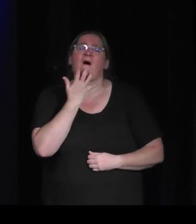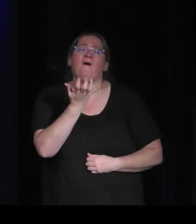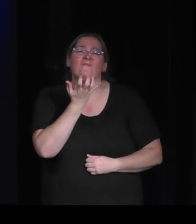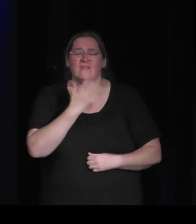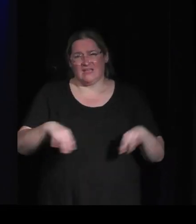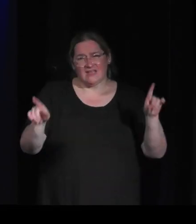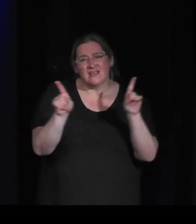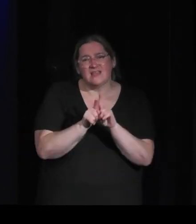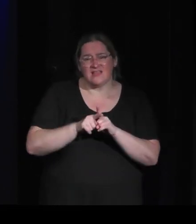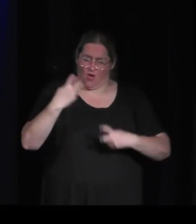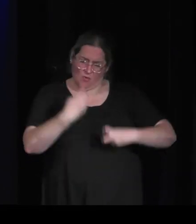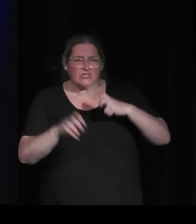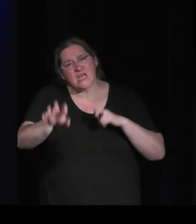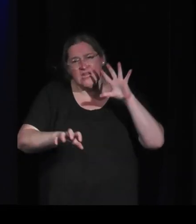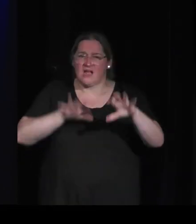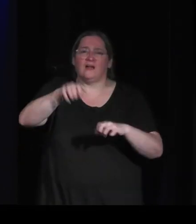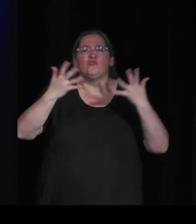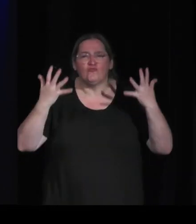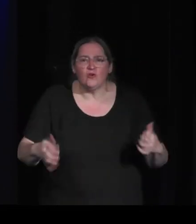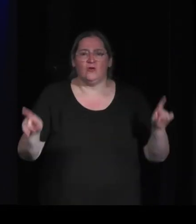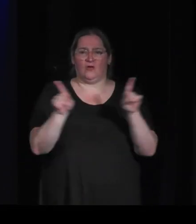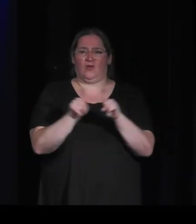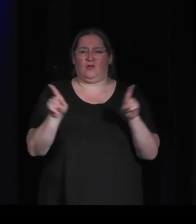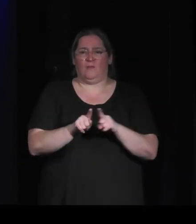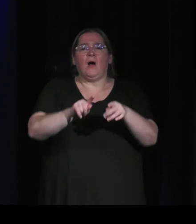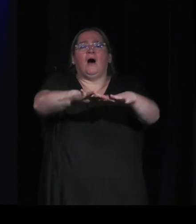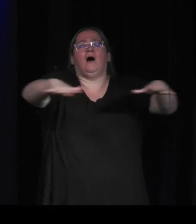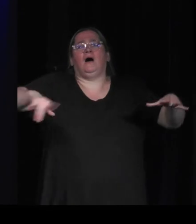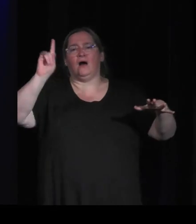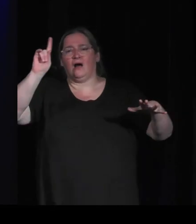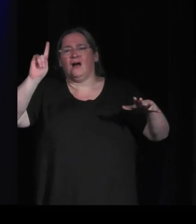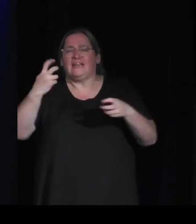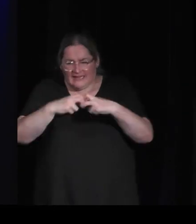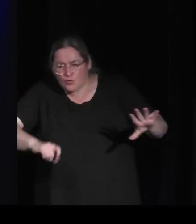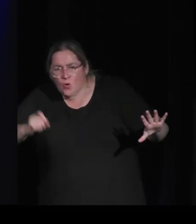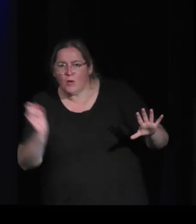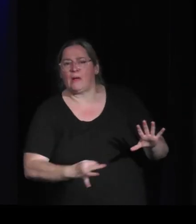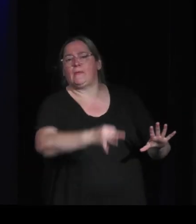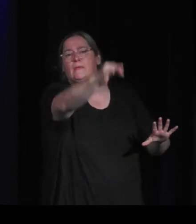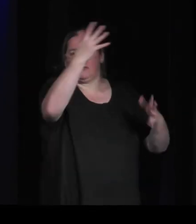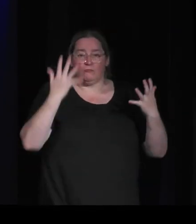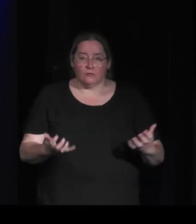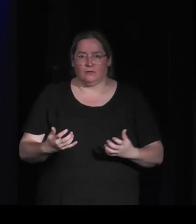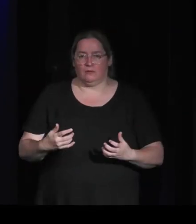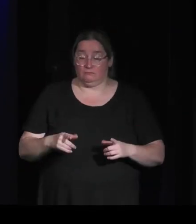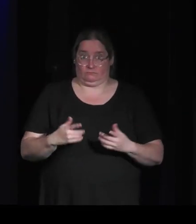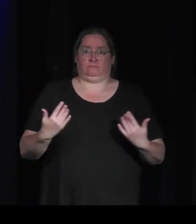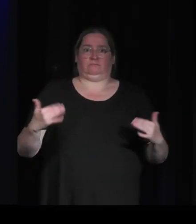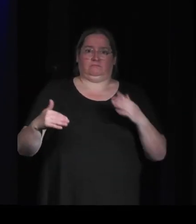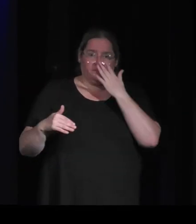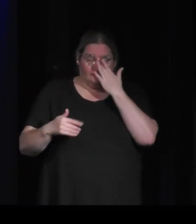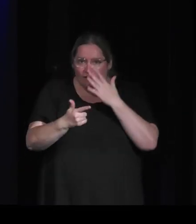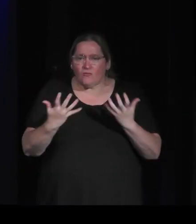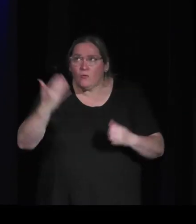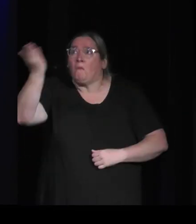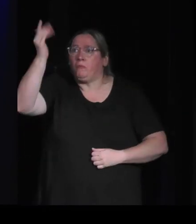grimper sur les rochers comme elle j'ai envie de lancer des cailloux dans l'eau c'était des attentes qui étaient très simples